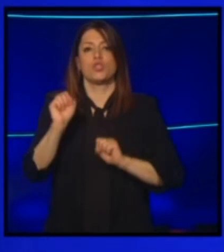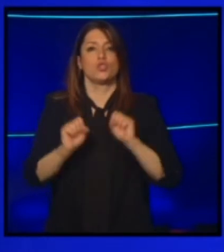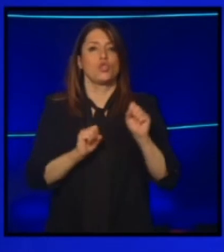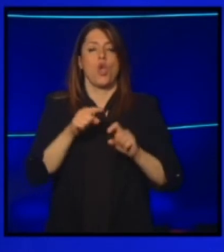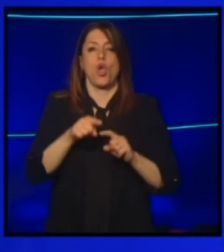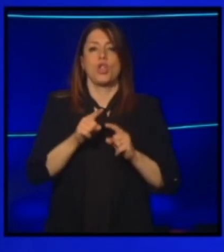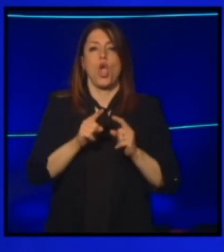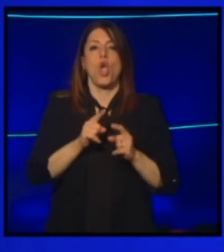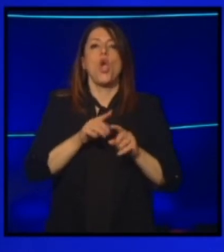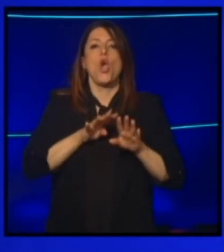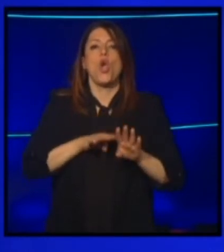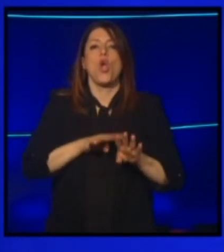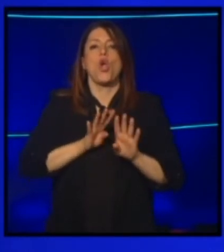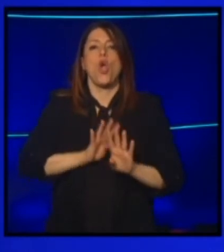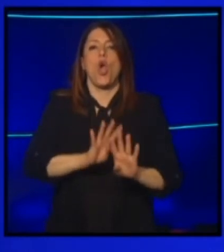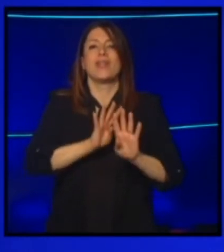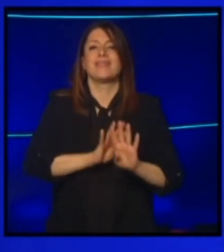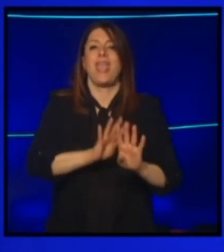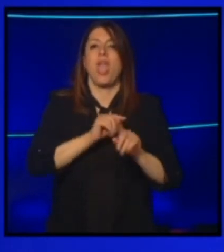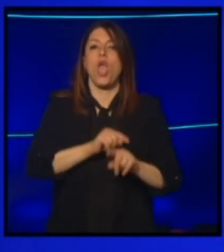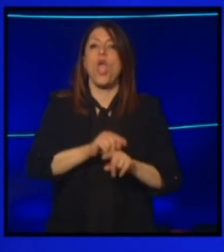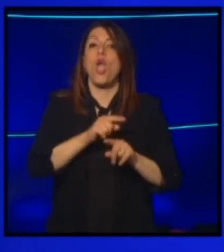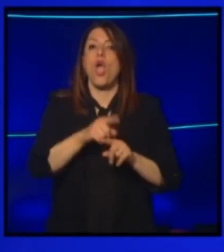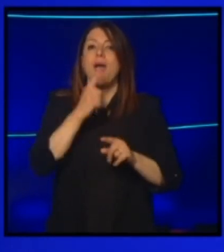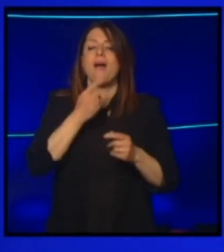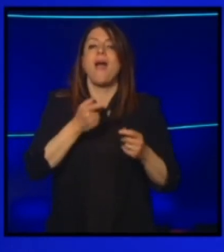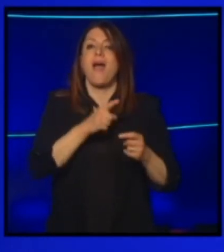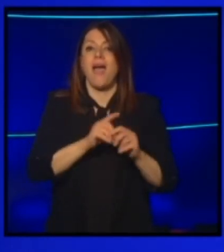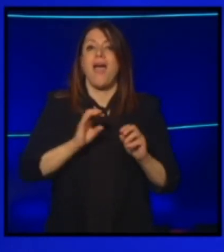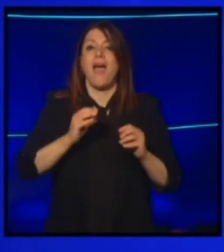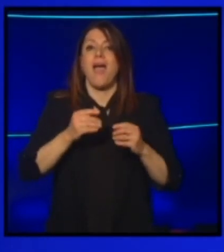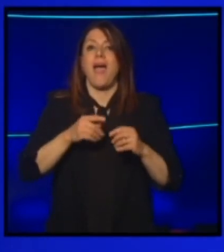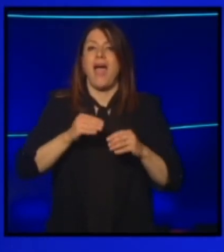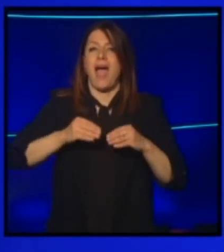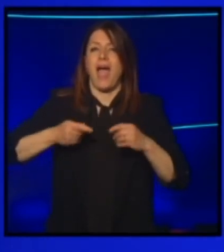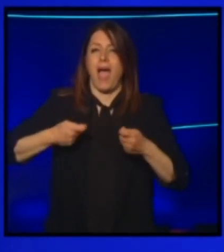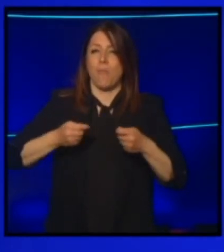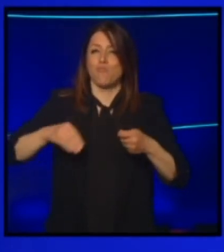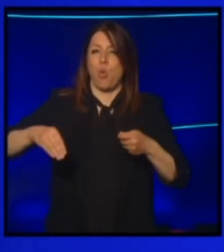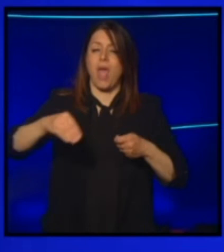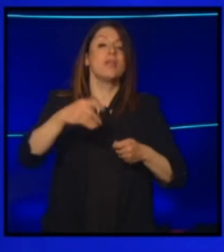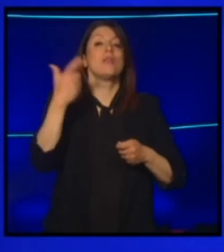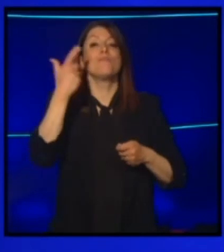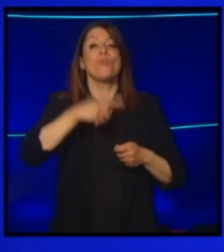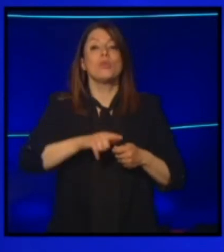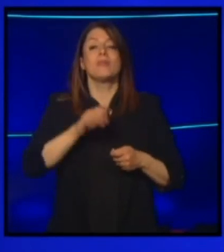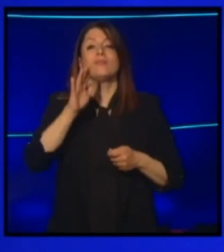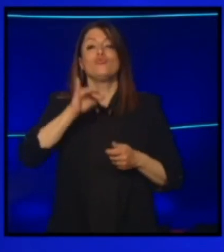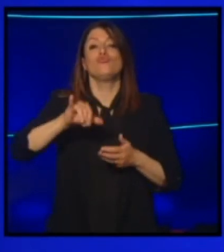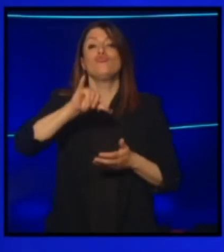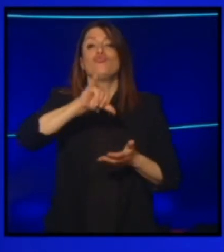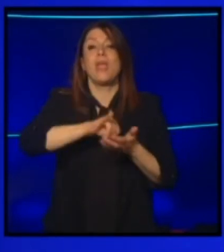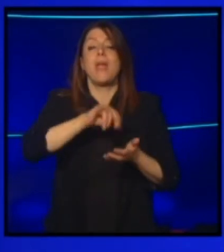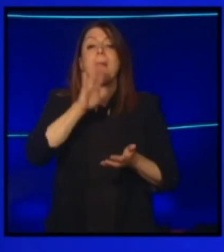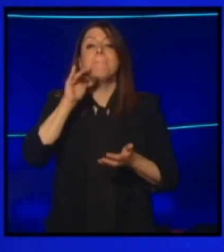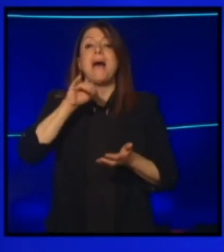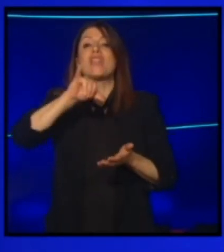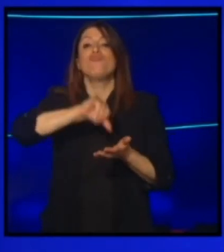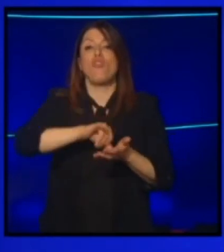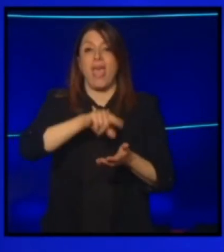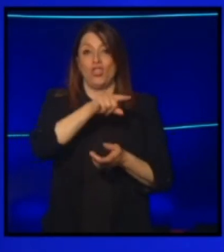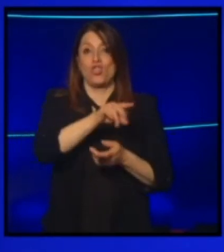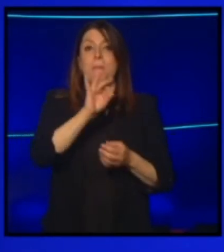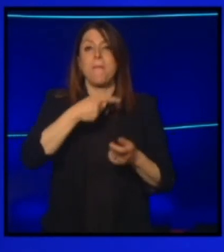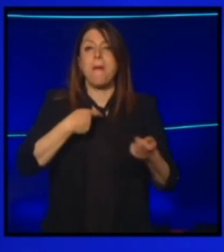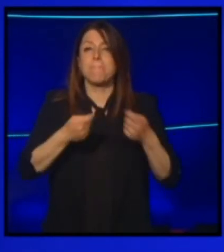Centro, dove la fonte del nostro lavoro, noi ci approvvigioniamo di merce al Bari Centro. Noi